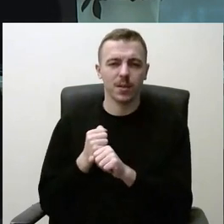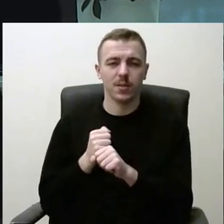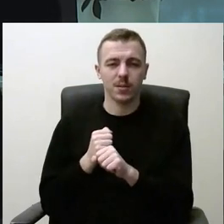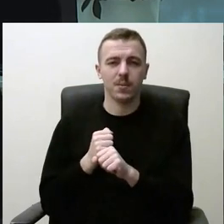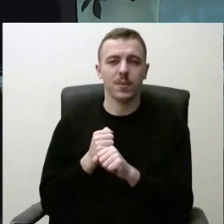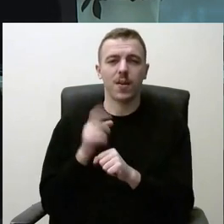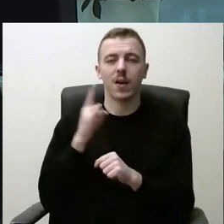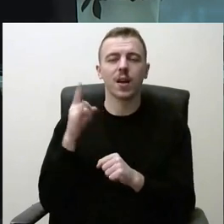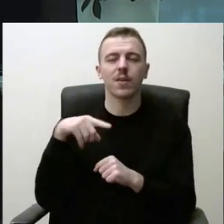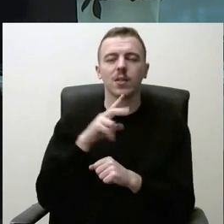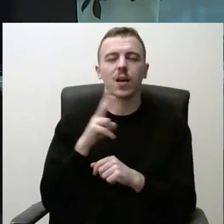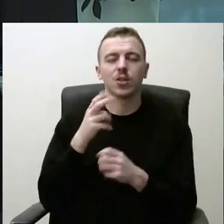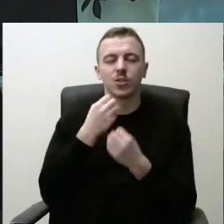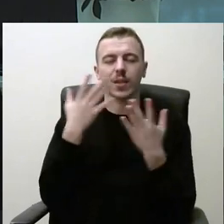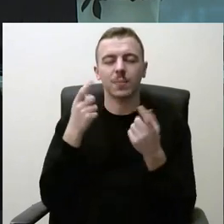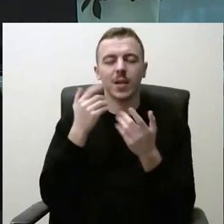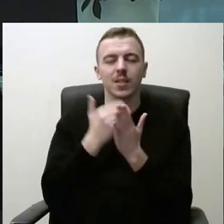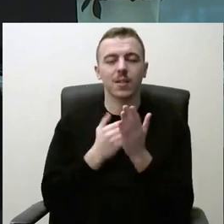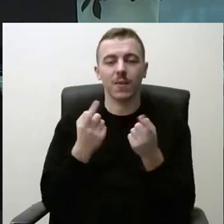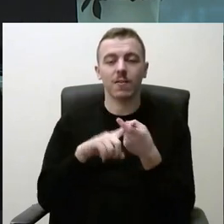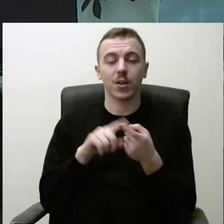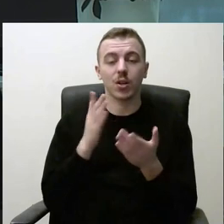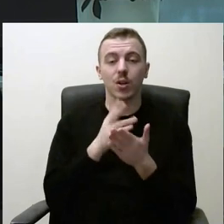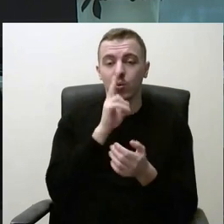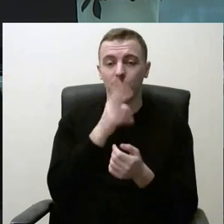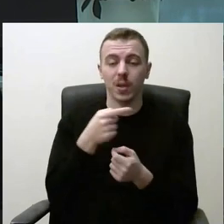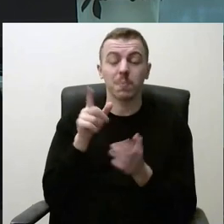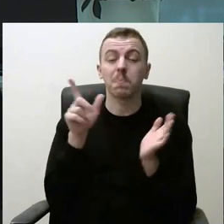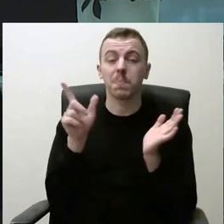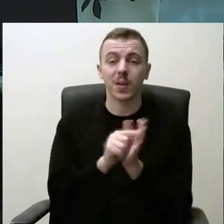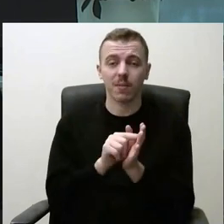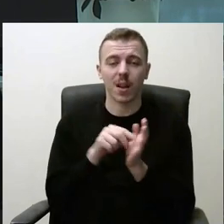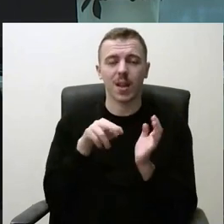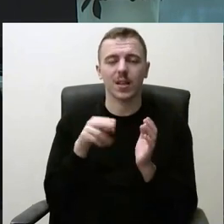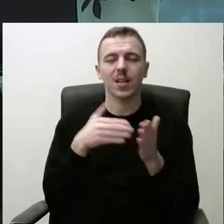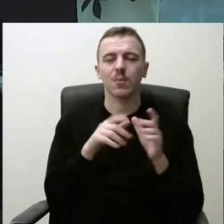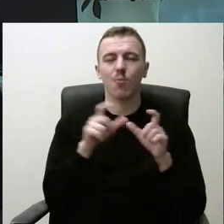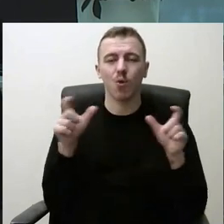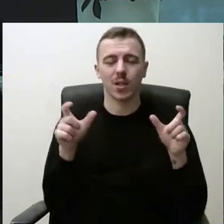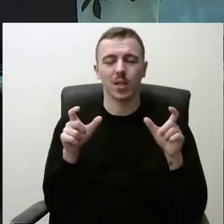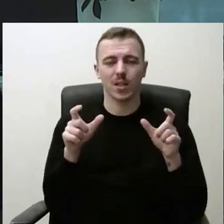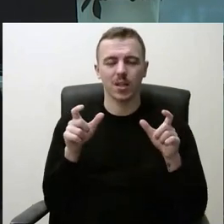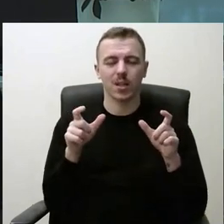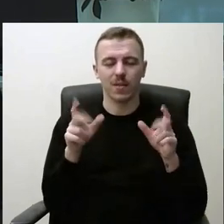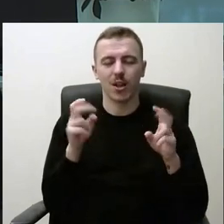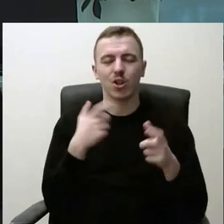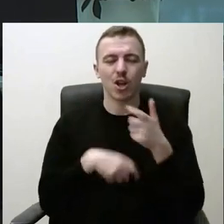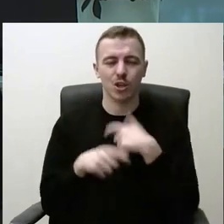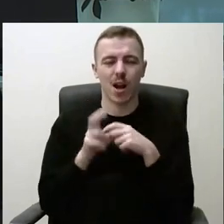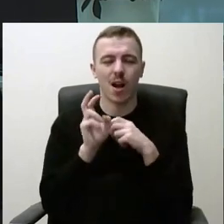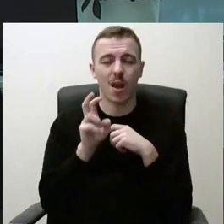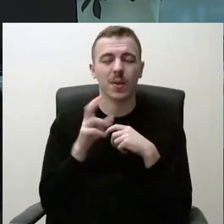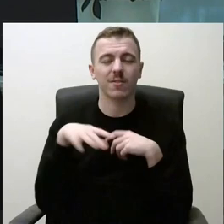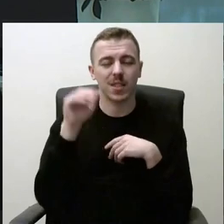kurie pagal švietimo įstatymą yra nuo dviejų metų privalės eiti į iki mokyklinių augdimo įstaigos, jie visi bus